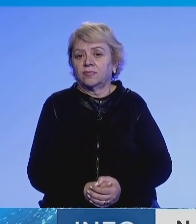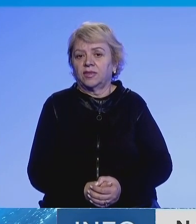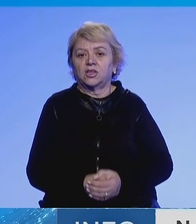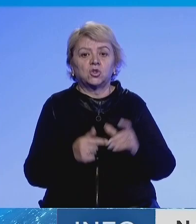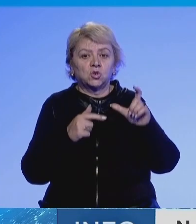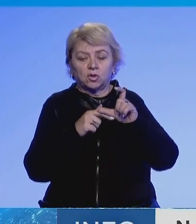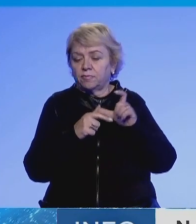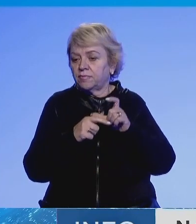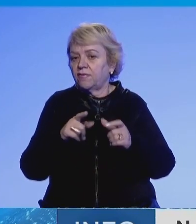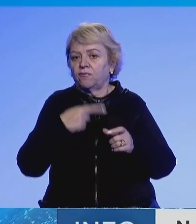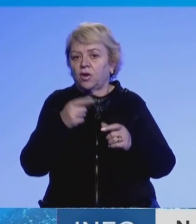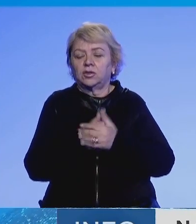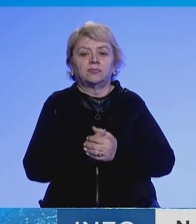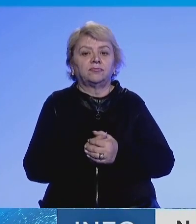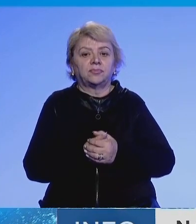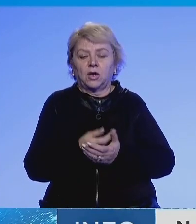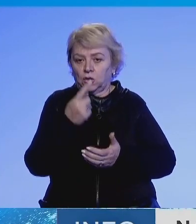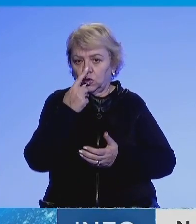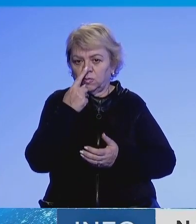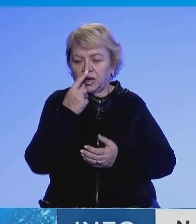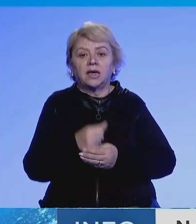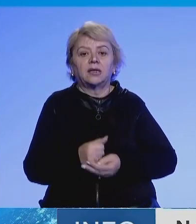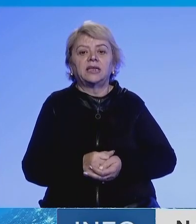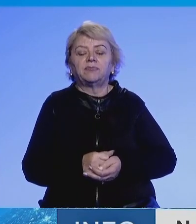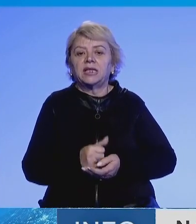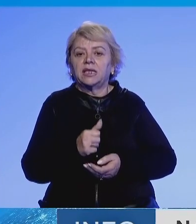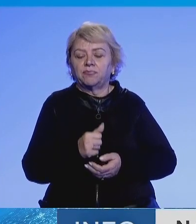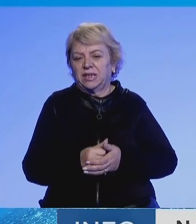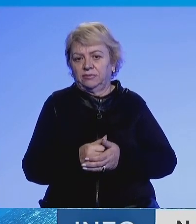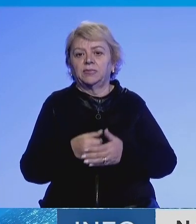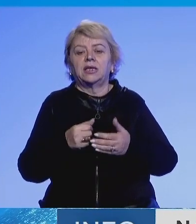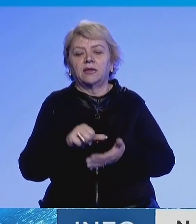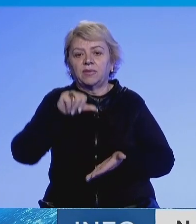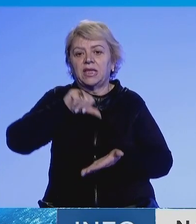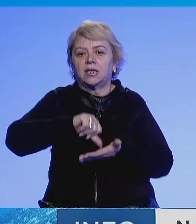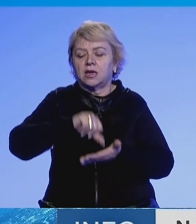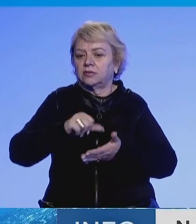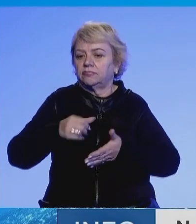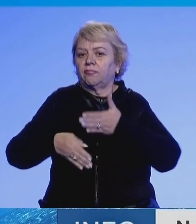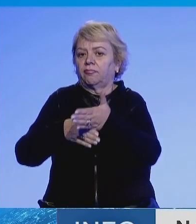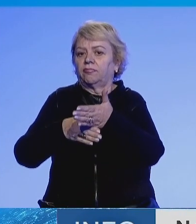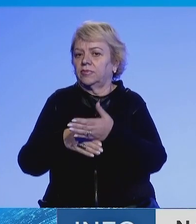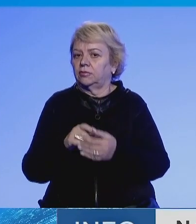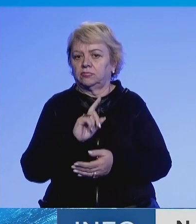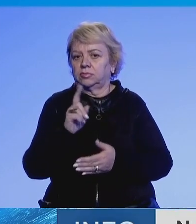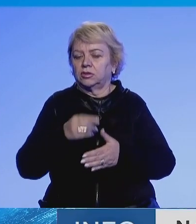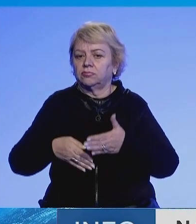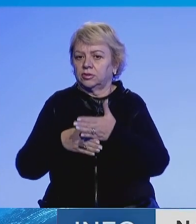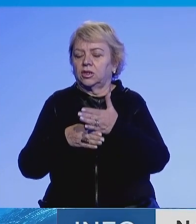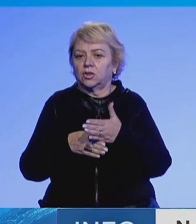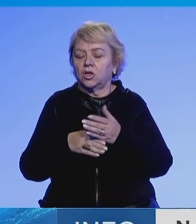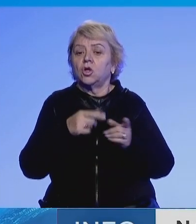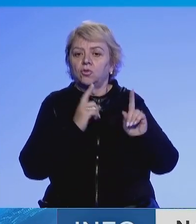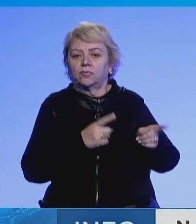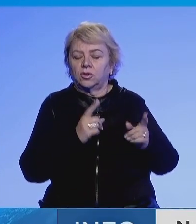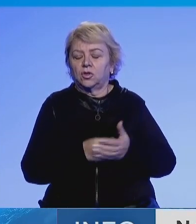Stoltenberg foli dhe përfunizimin e Rusis nga Irani me drone dhe u bërinë thirje të gjitha kombeve përshirë Iranin që të mos mbështesin luftën e paliqme të